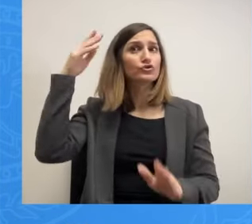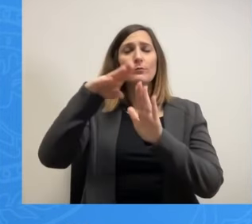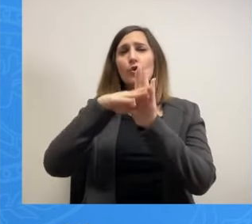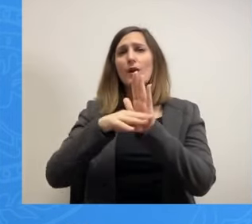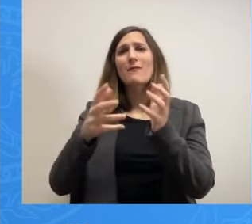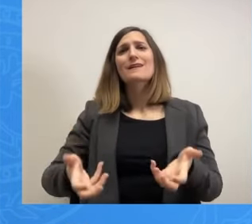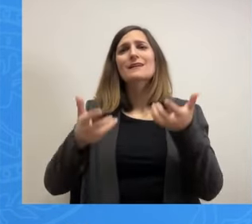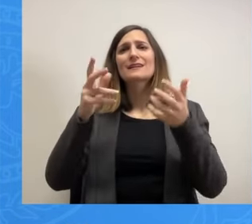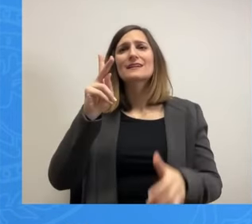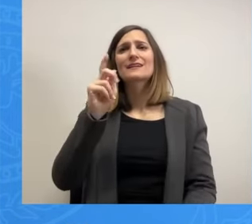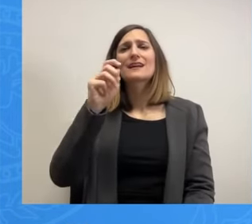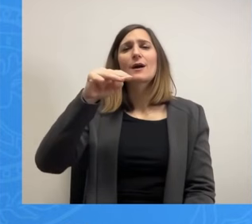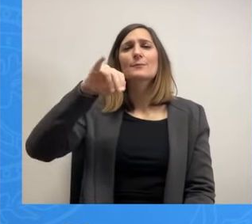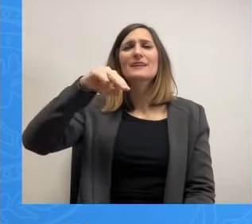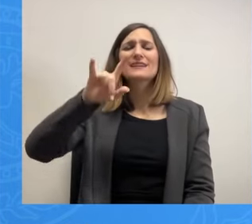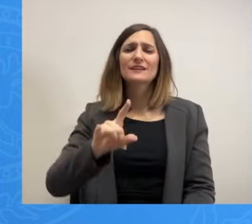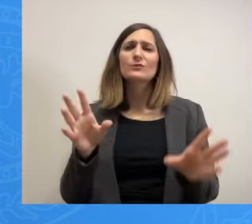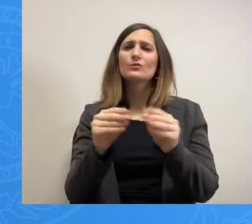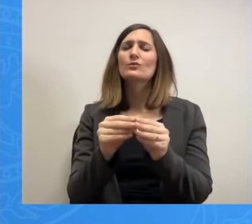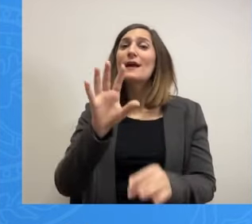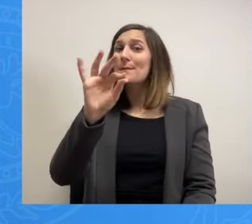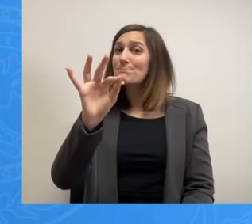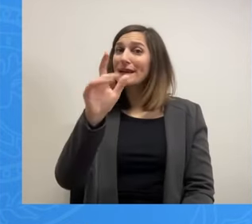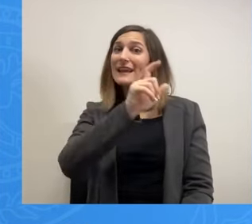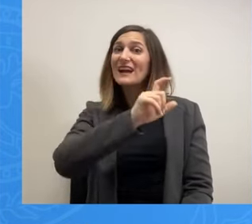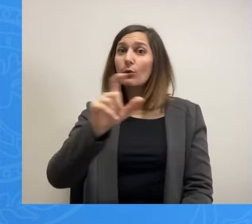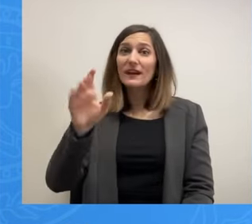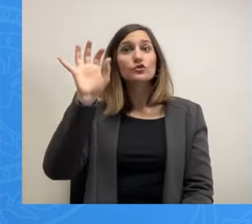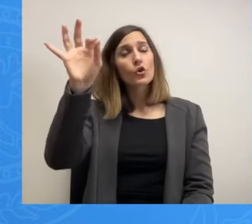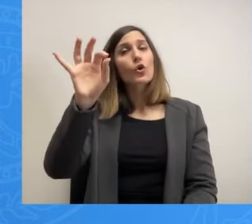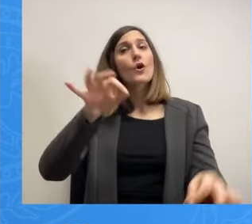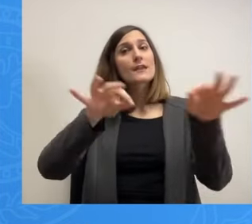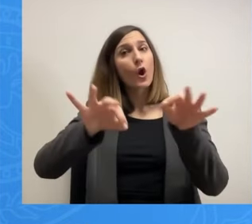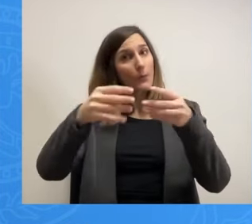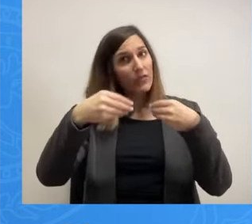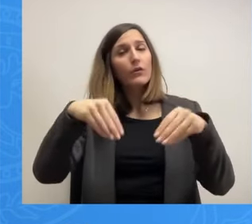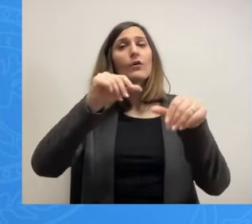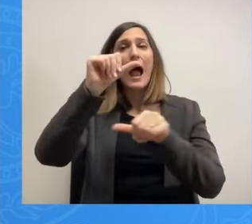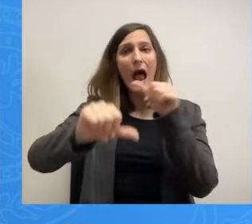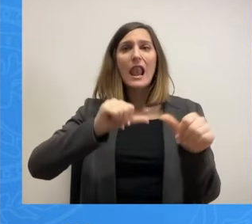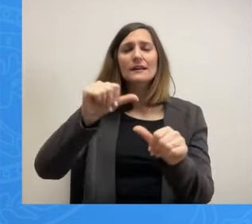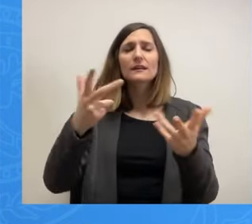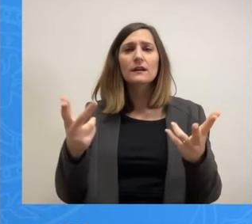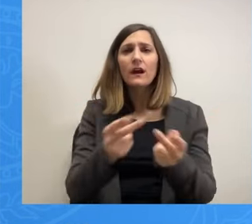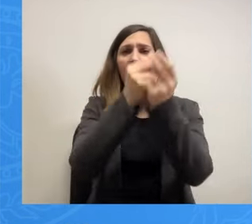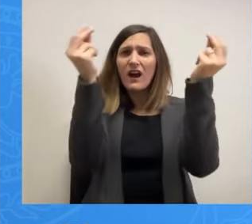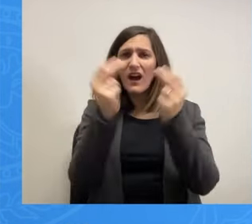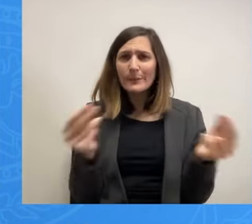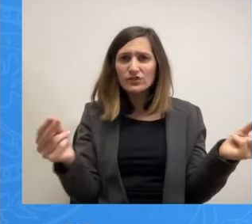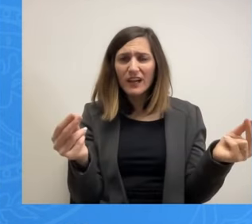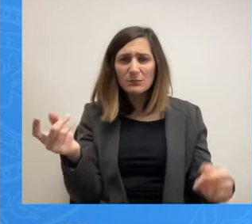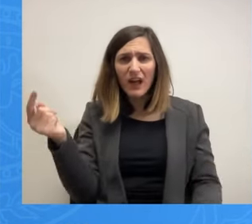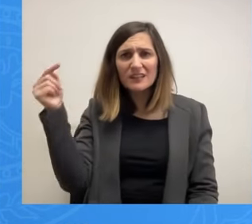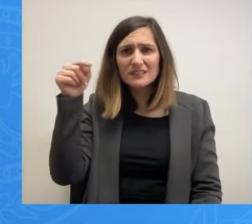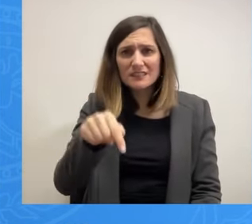ψηφίσει των 50 εκατομμυρίων για να απαλωτριωθεί. Αντί για αυτό φαίνεται σήμερα